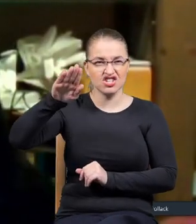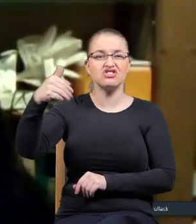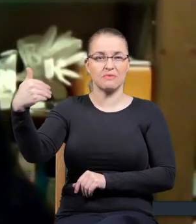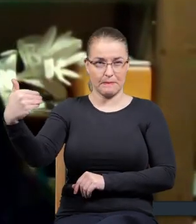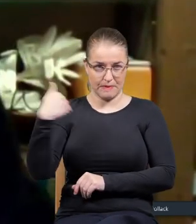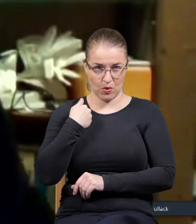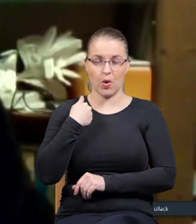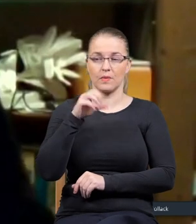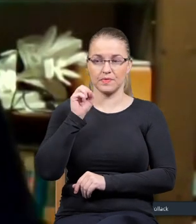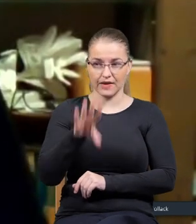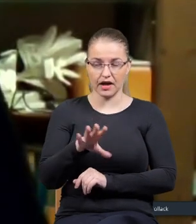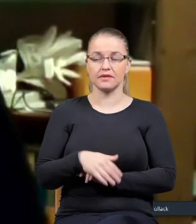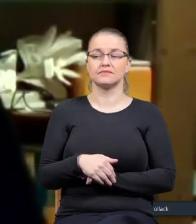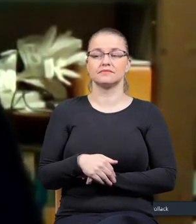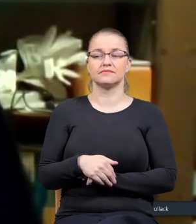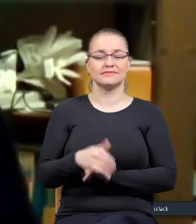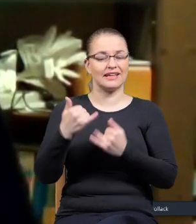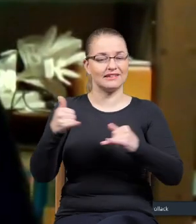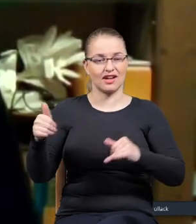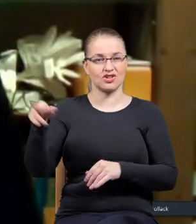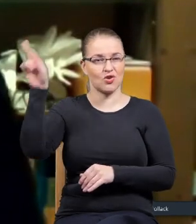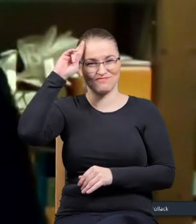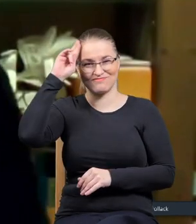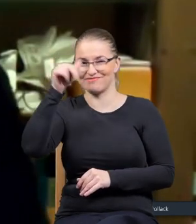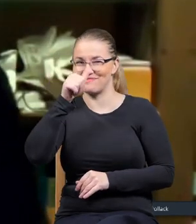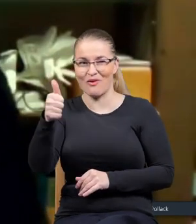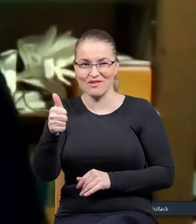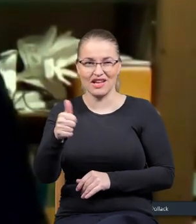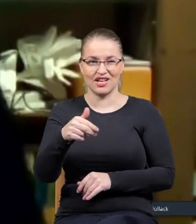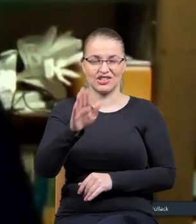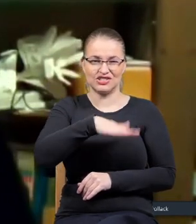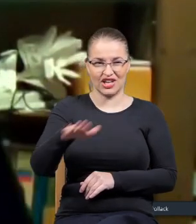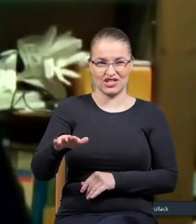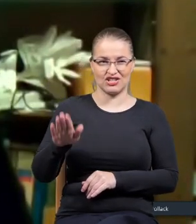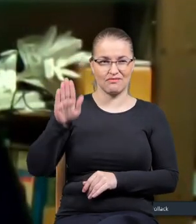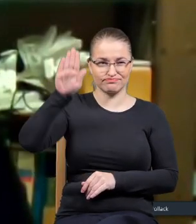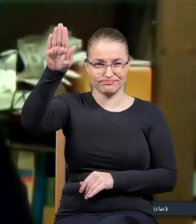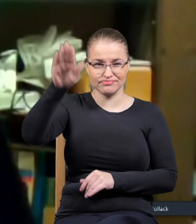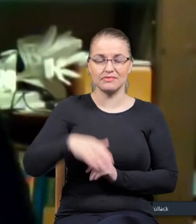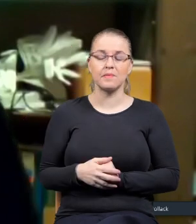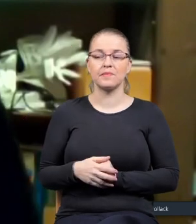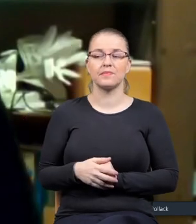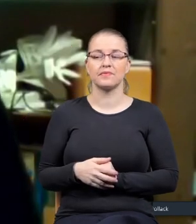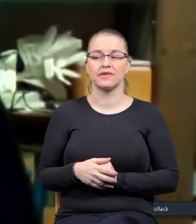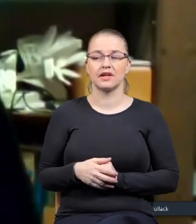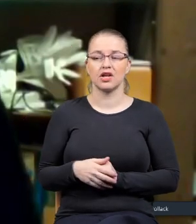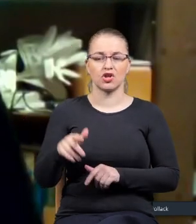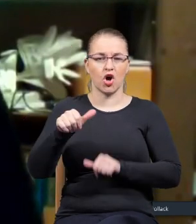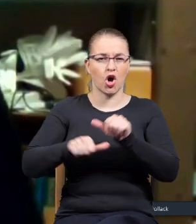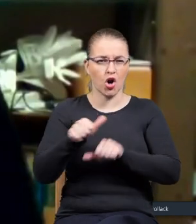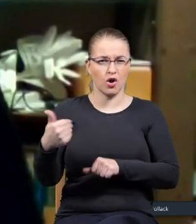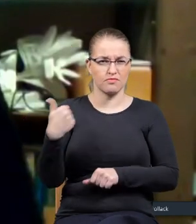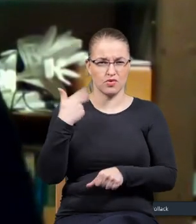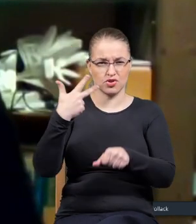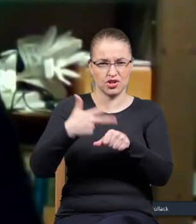prawda, jak inaczej nie można to rozumieć. Dzieci pokazują tutaj Heil Hitler w roku 32